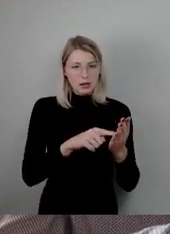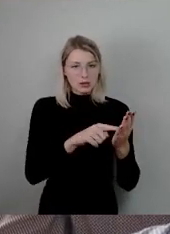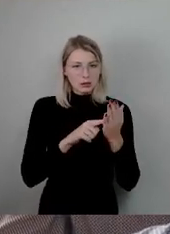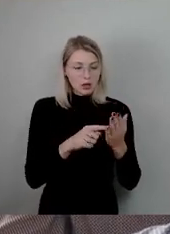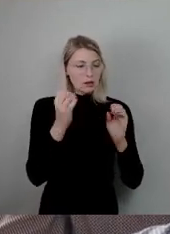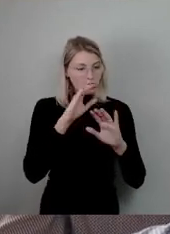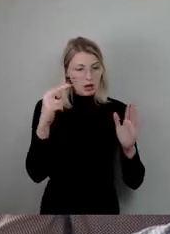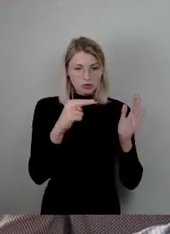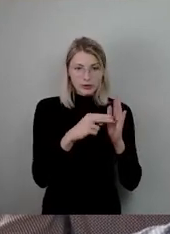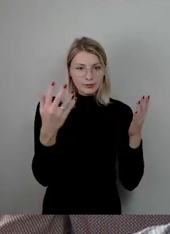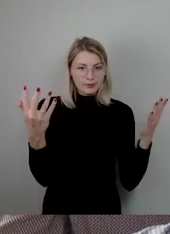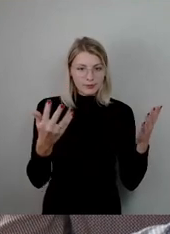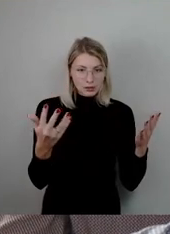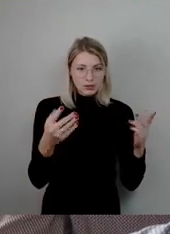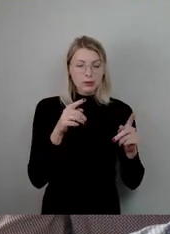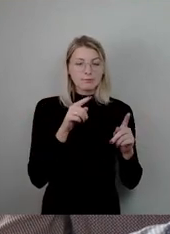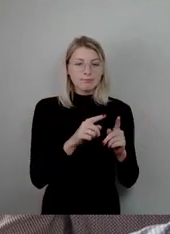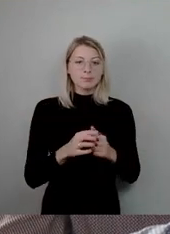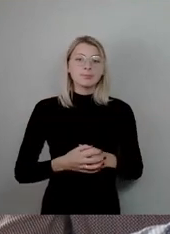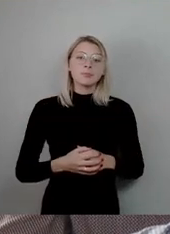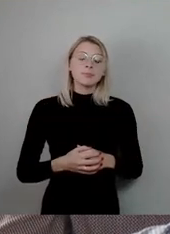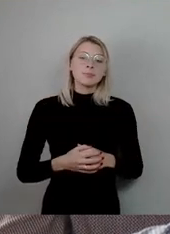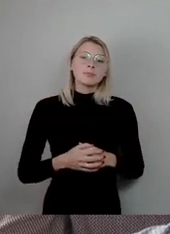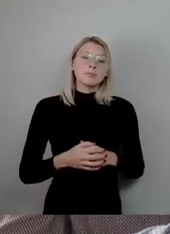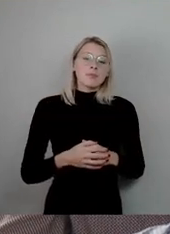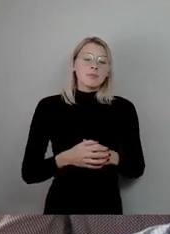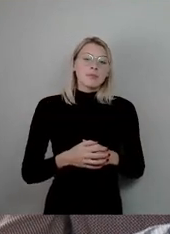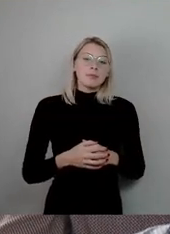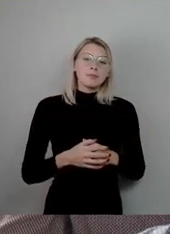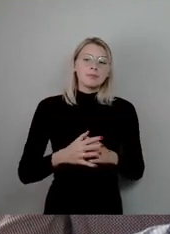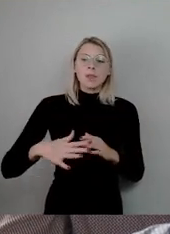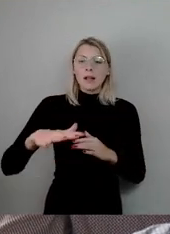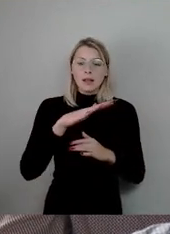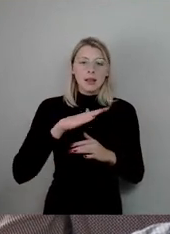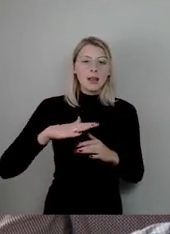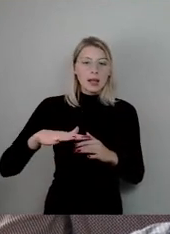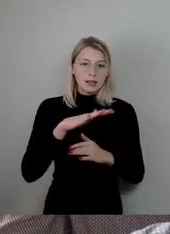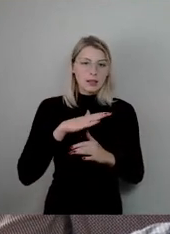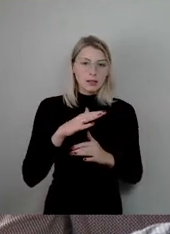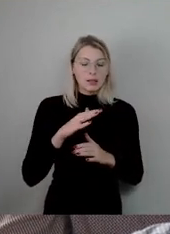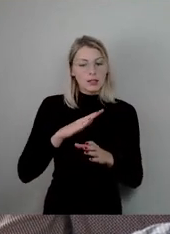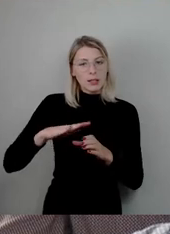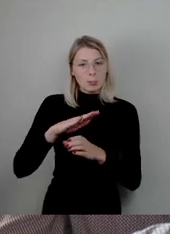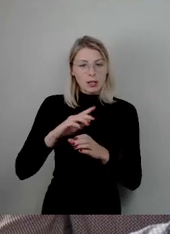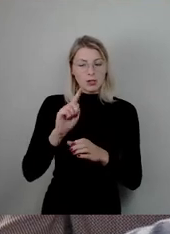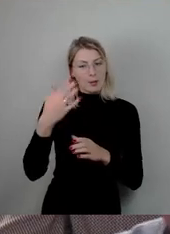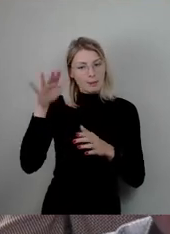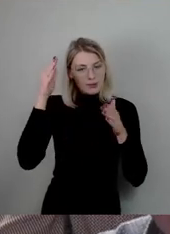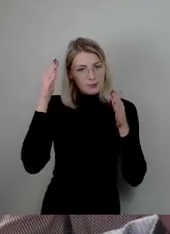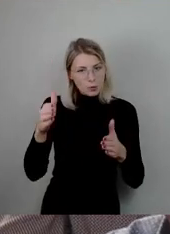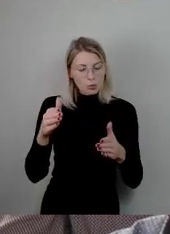ein Fokus auf die ländlichen Gebiete zu legen ist und dass die Großstädte dabei